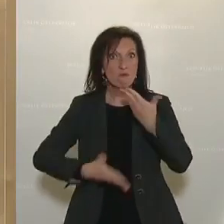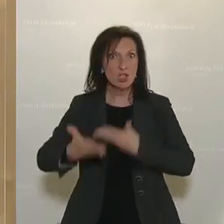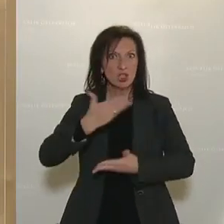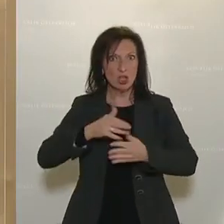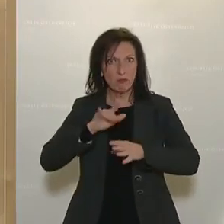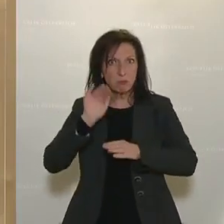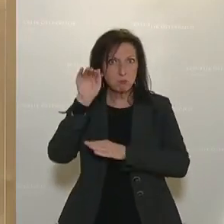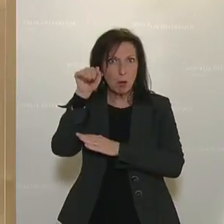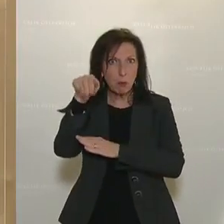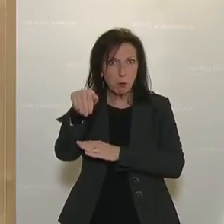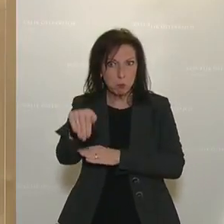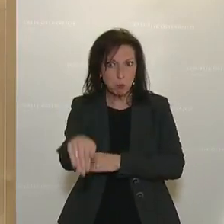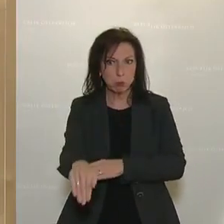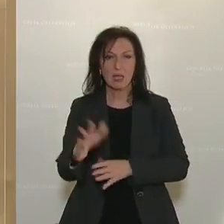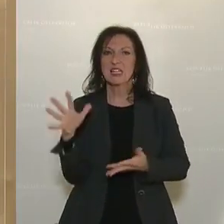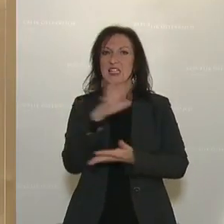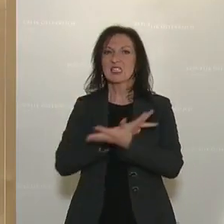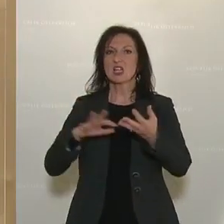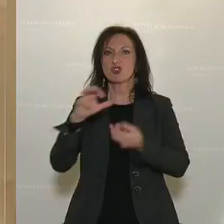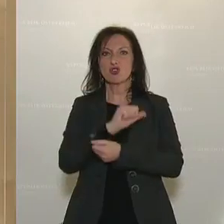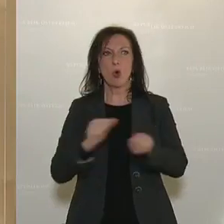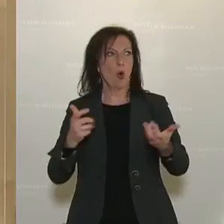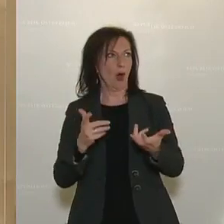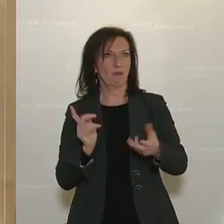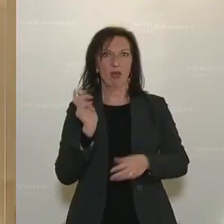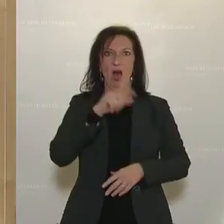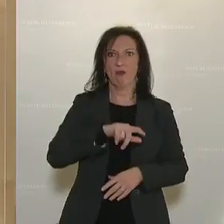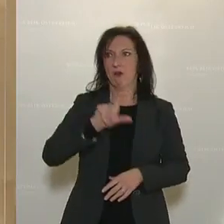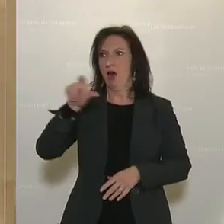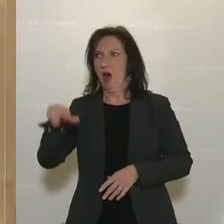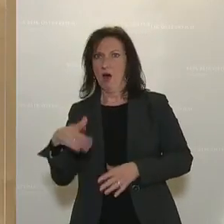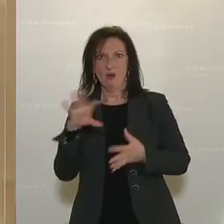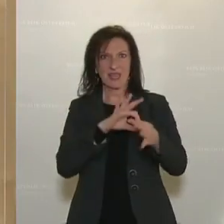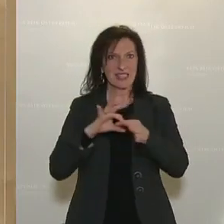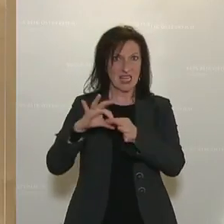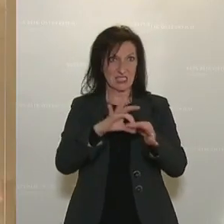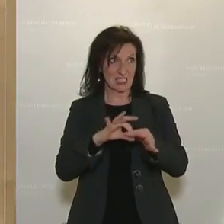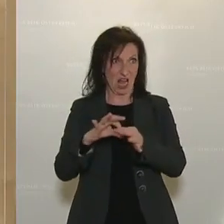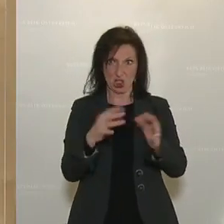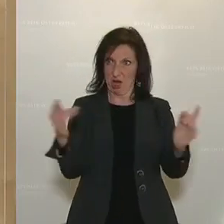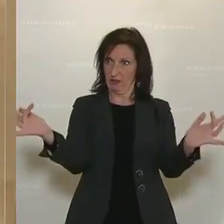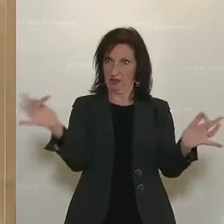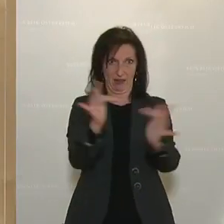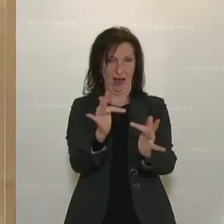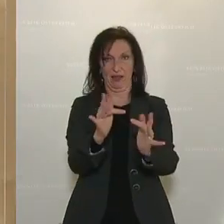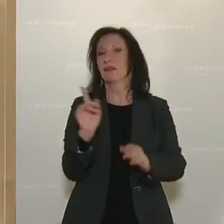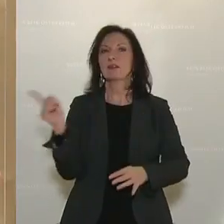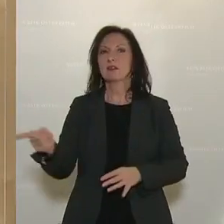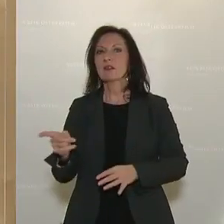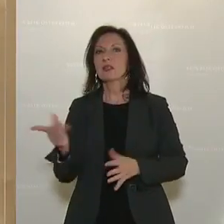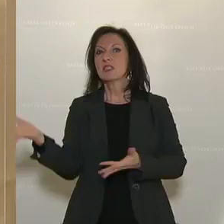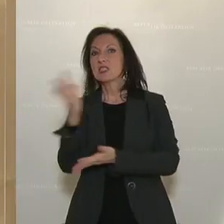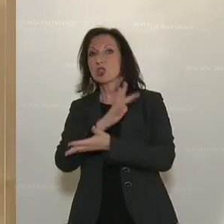voranschreitet, das Zerstörungswerk, das Gegeneinander aufbringen von Teilen der Gesellschaft, das Zerstörungswerk der Tsunami,